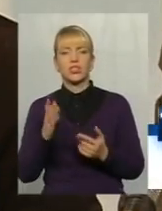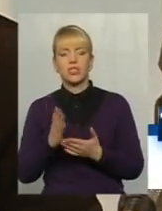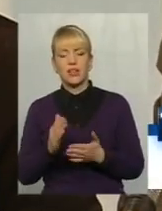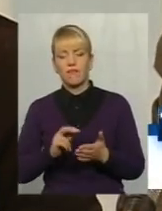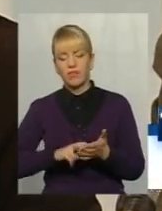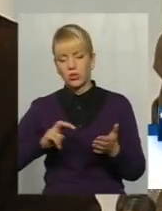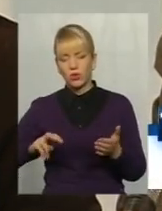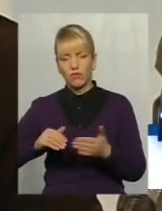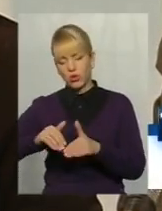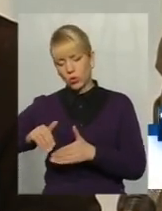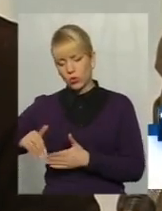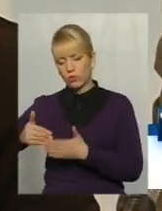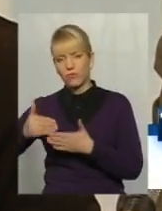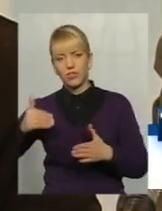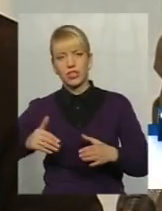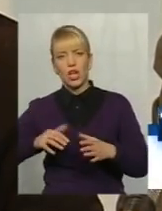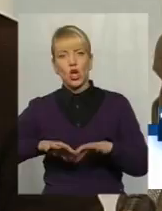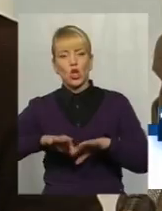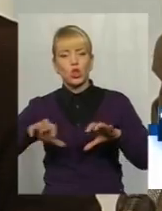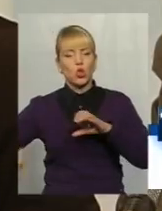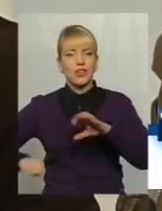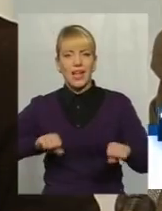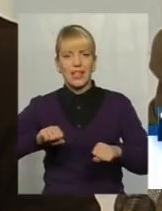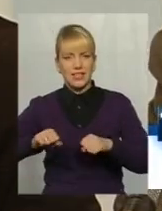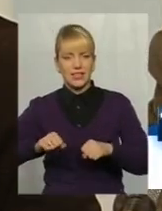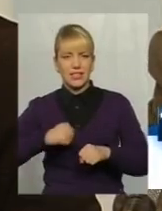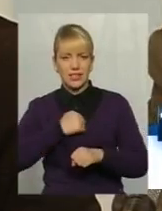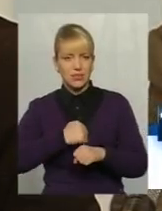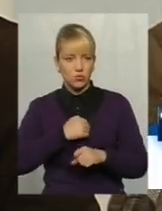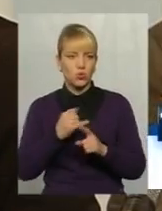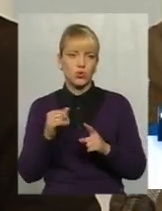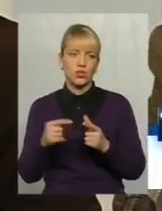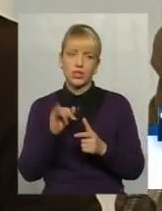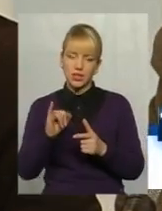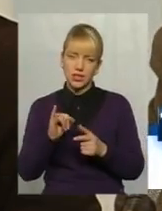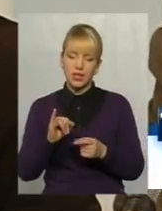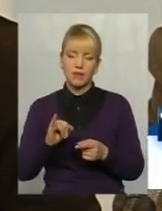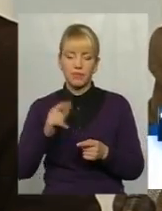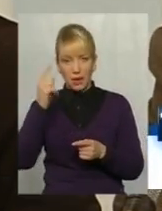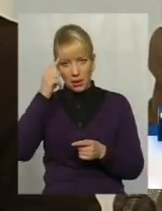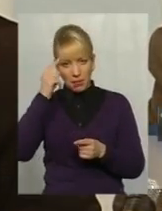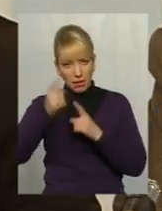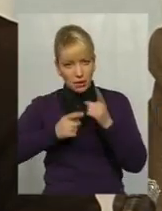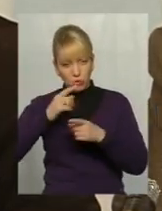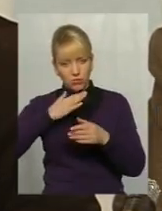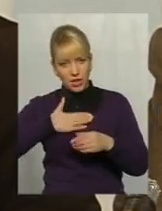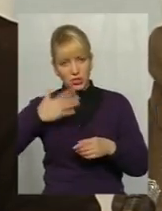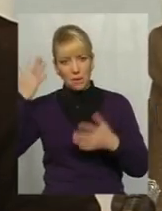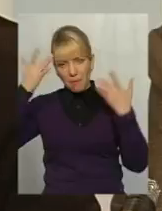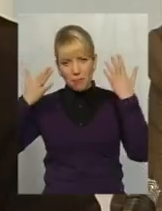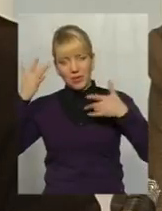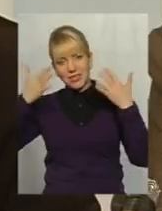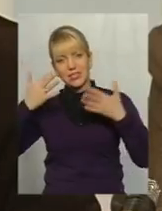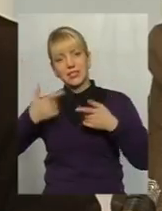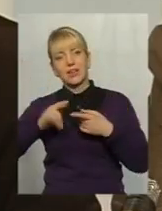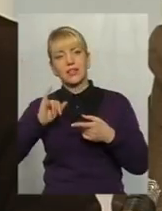тоталітарних стереотипів, від тоталітаризму і перебудовою нашого мислення до загальнолюдських